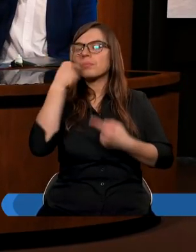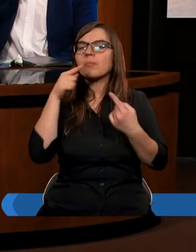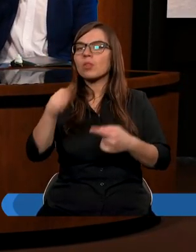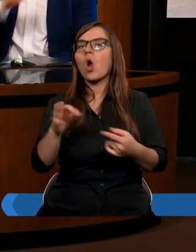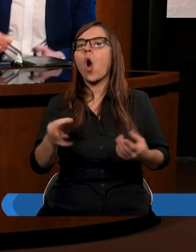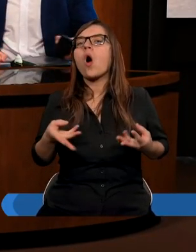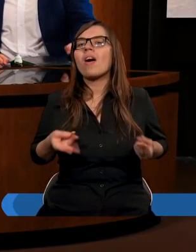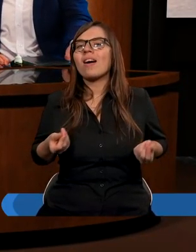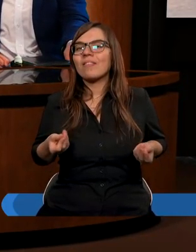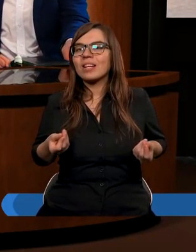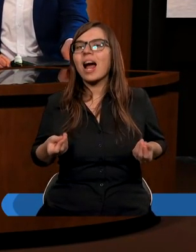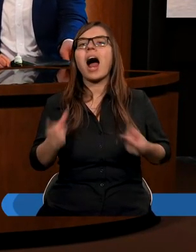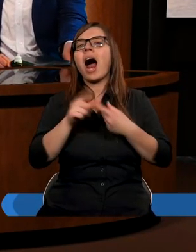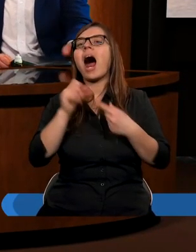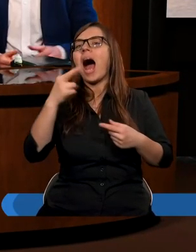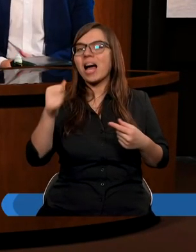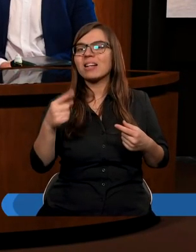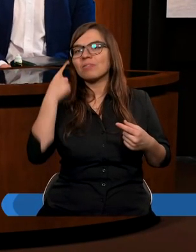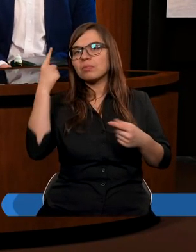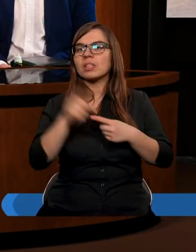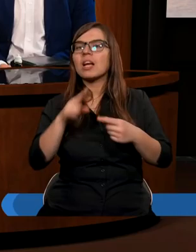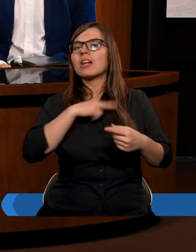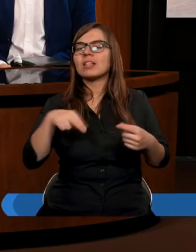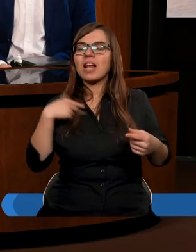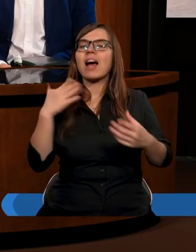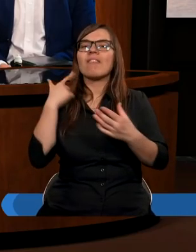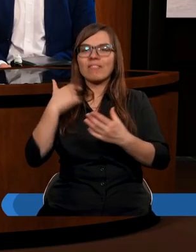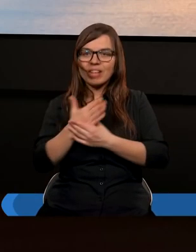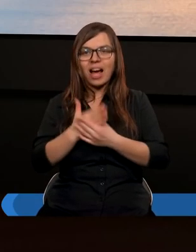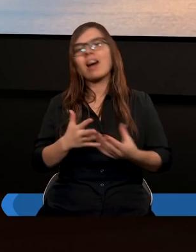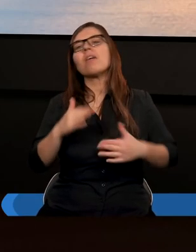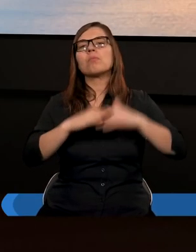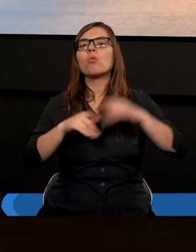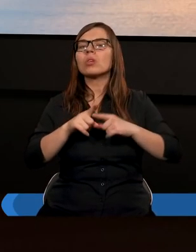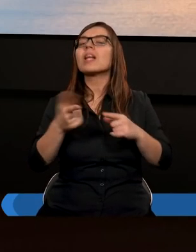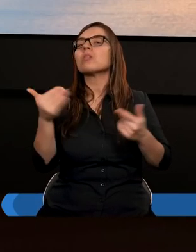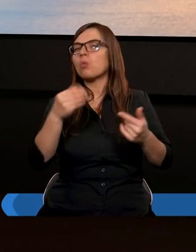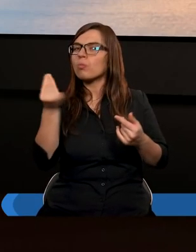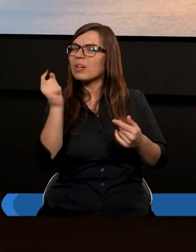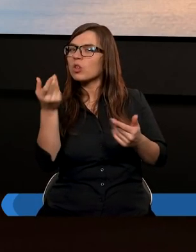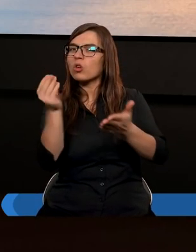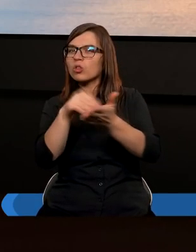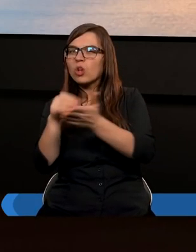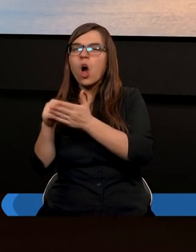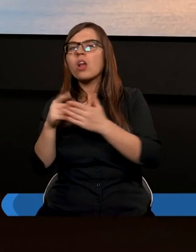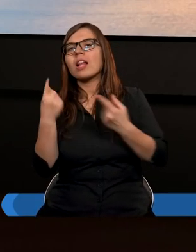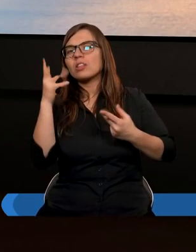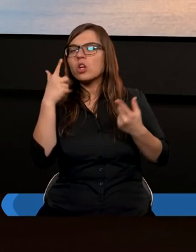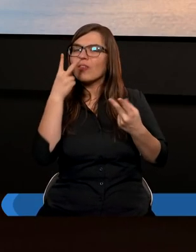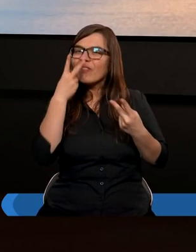finansach. Ania wspomniała o tym, że wiara nasza też się buduje. Czy jeszcze moglibyśmy coś ewentualnie widzieć w tym